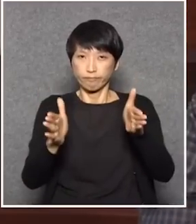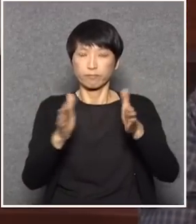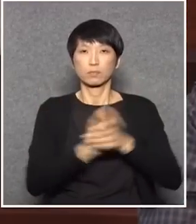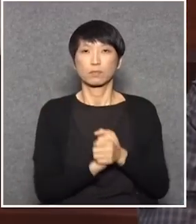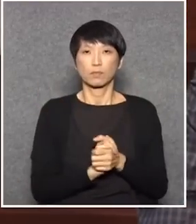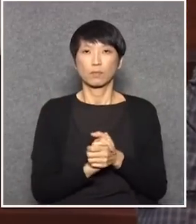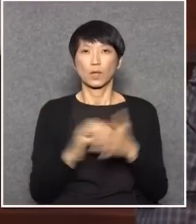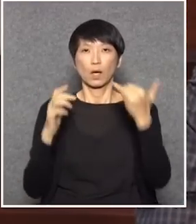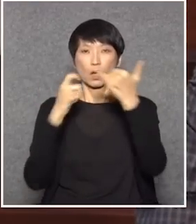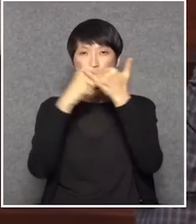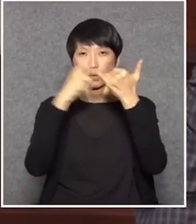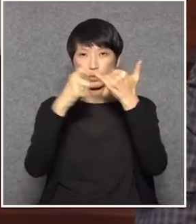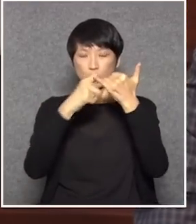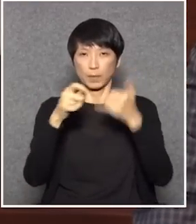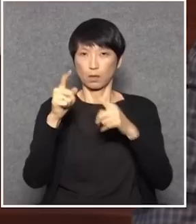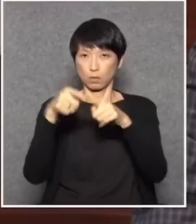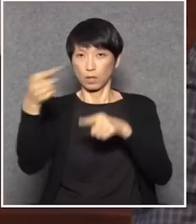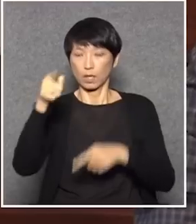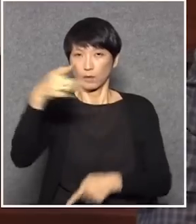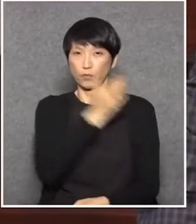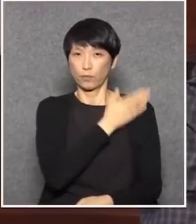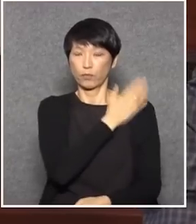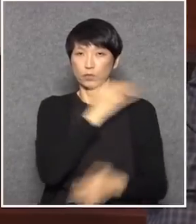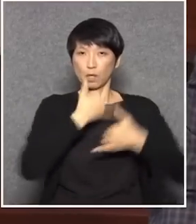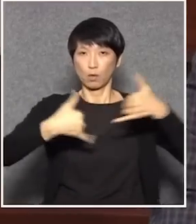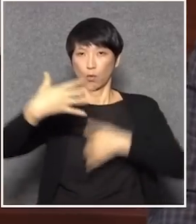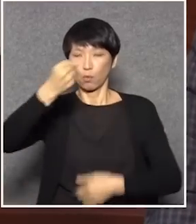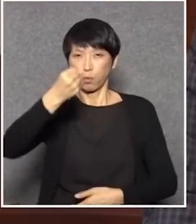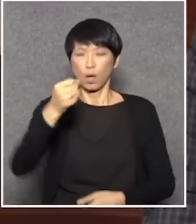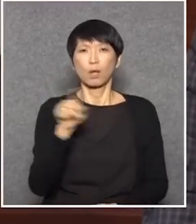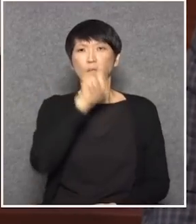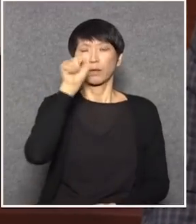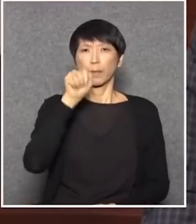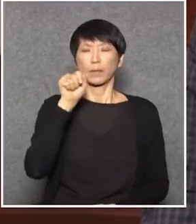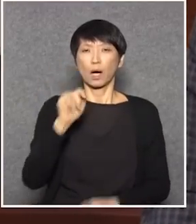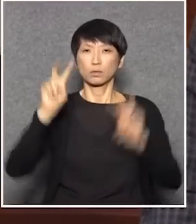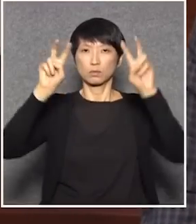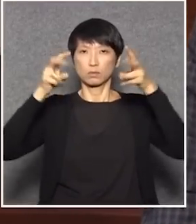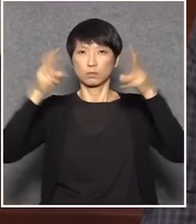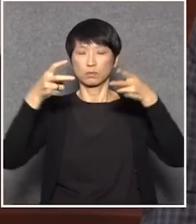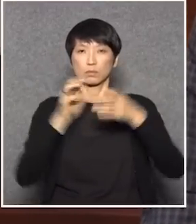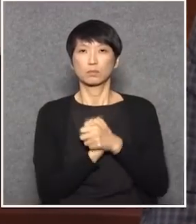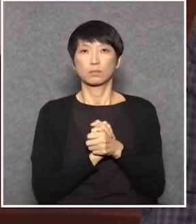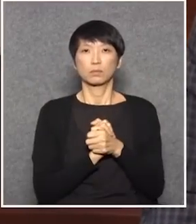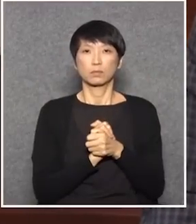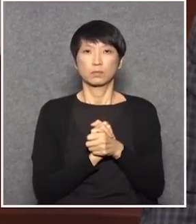69個議員除了你路人街要主持會議之外有什麼理由就這個總目就是